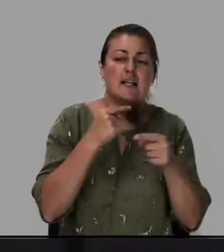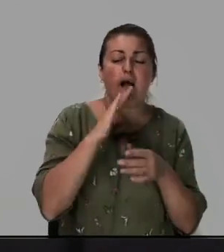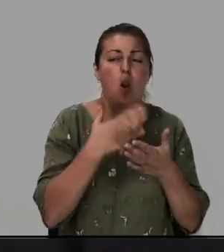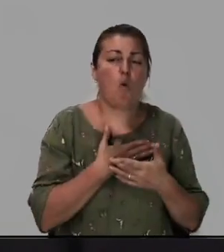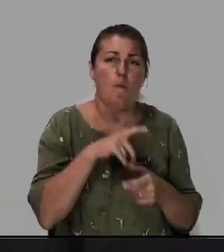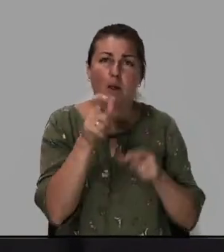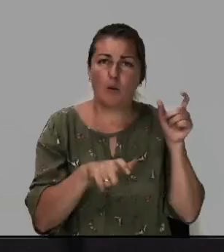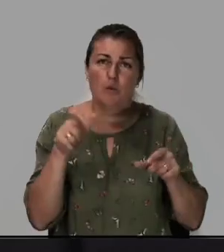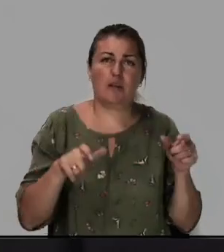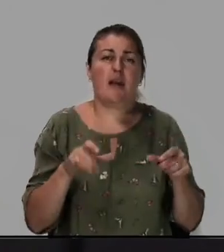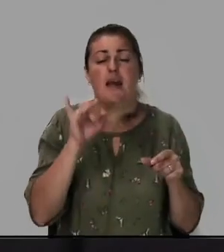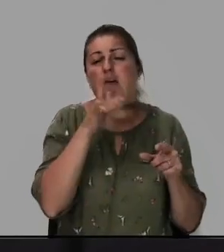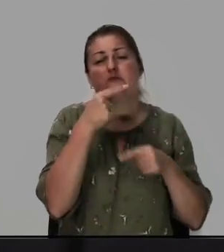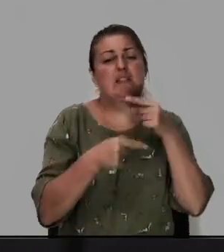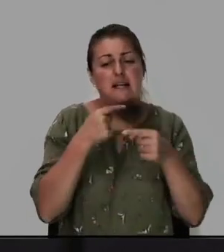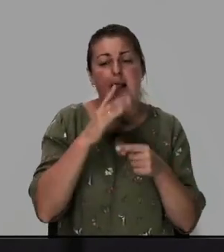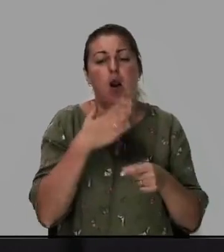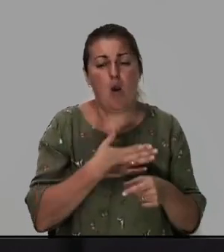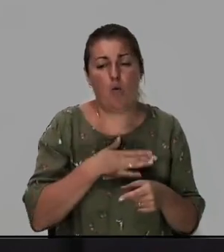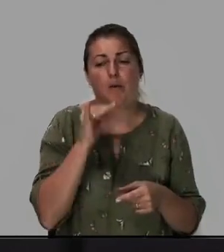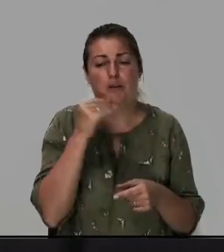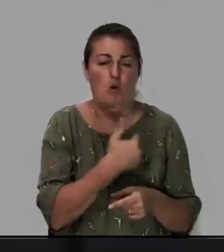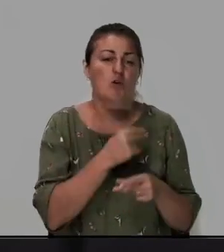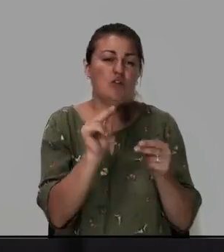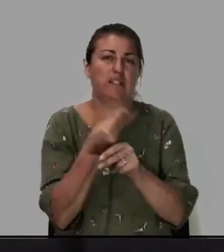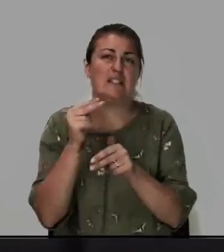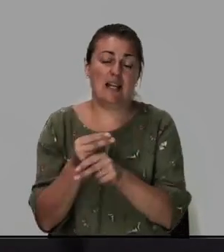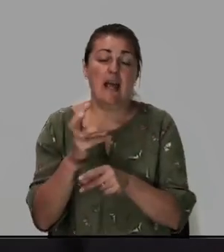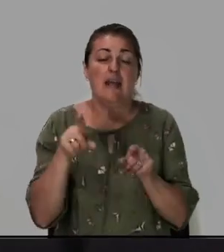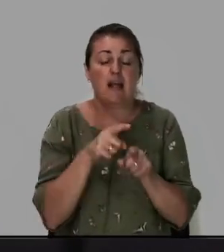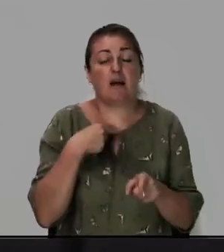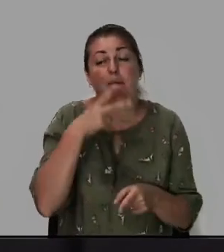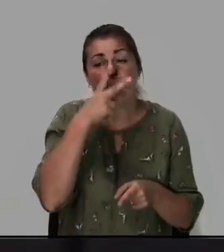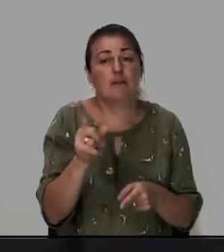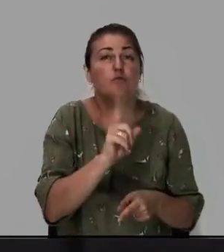людей и всегда любит и хочет исчелить. И так мы видим, что